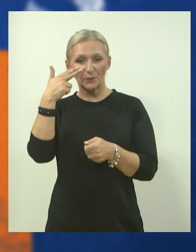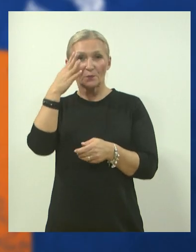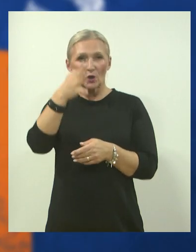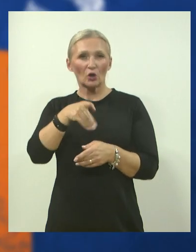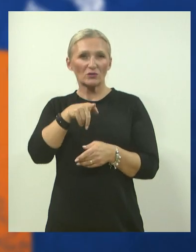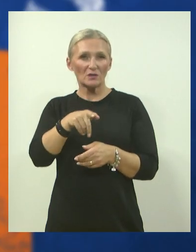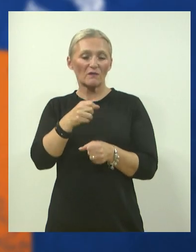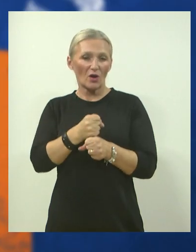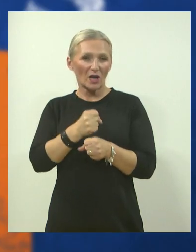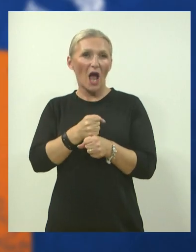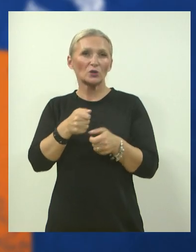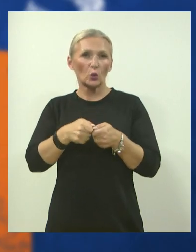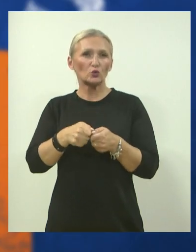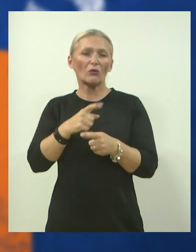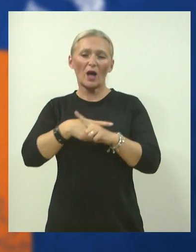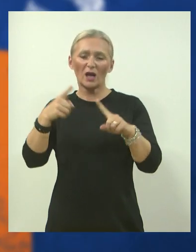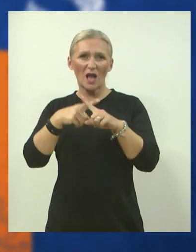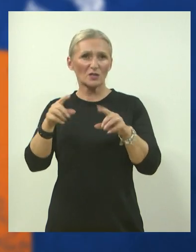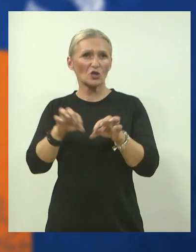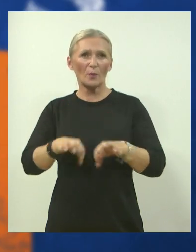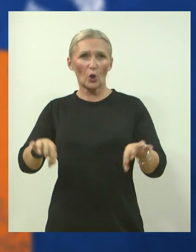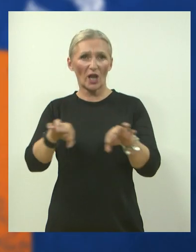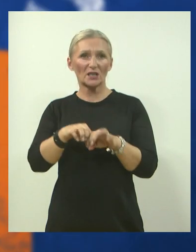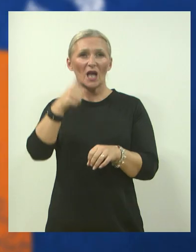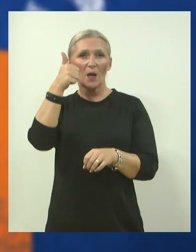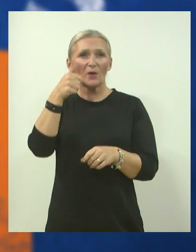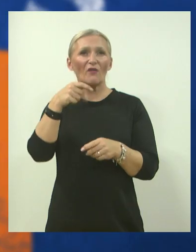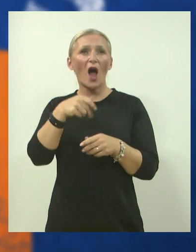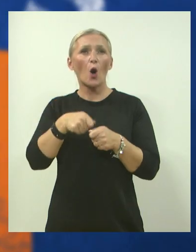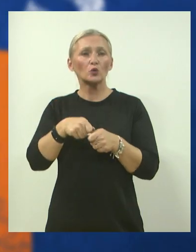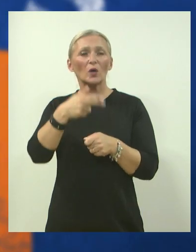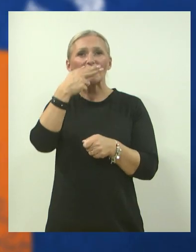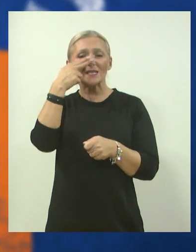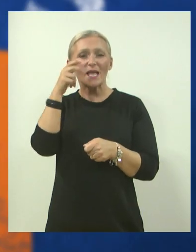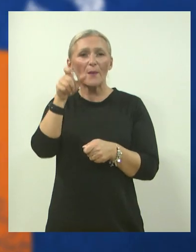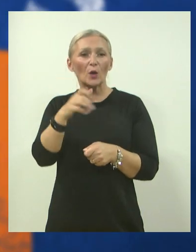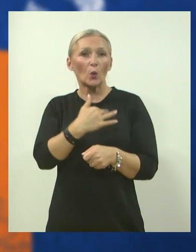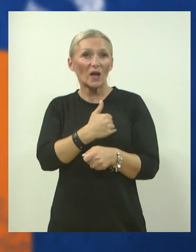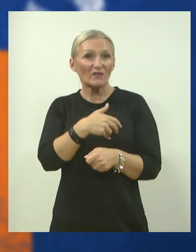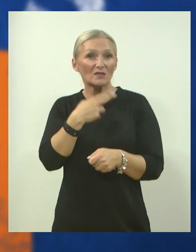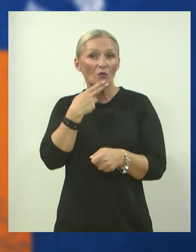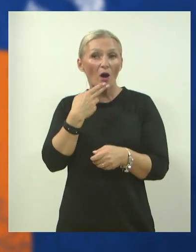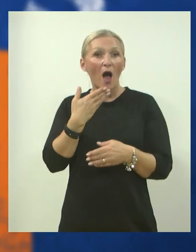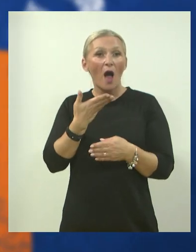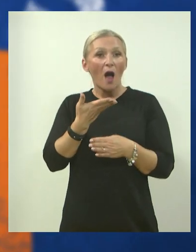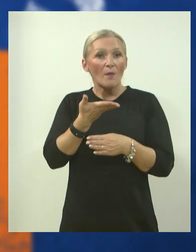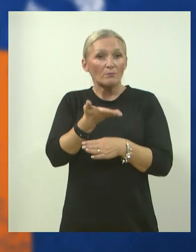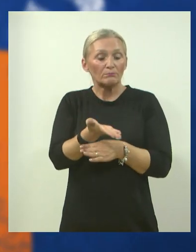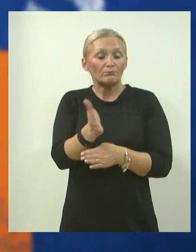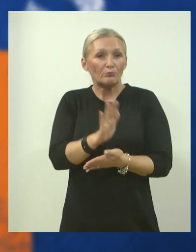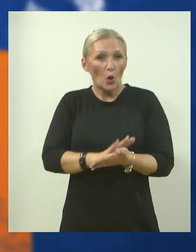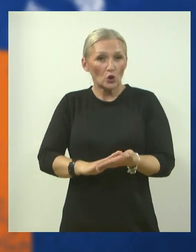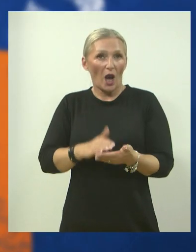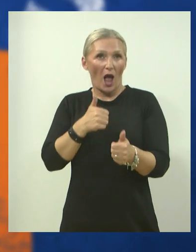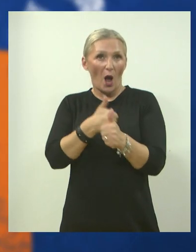kontinuirano provodi brojne projekte, te je jedna od prvih udruga slijepih u Republici Hrvatskoj, koja je počela s pružanjem usluge videće